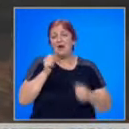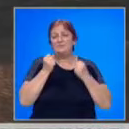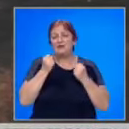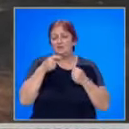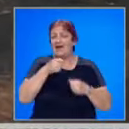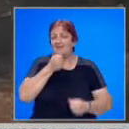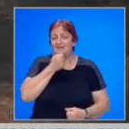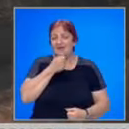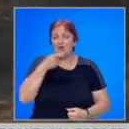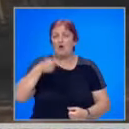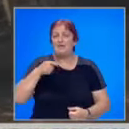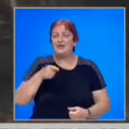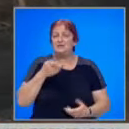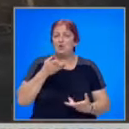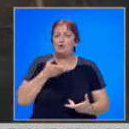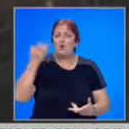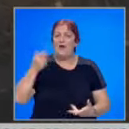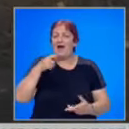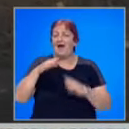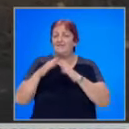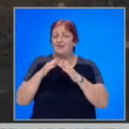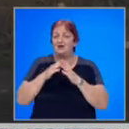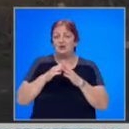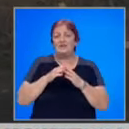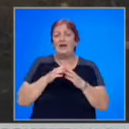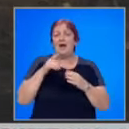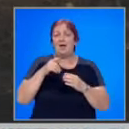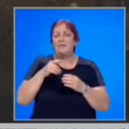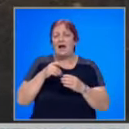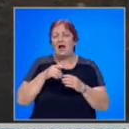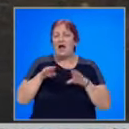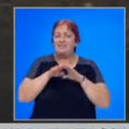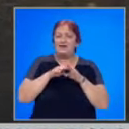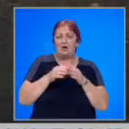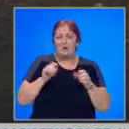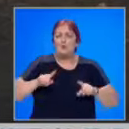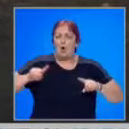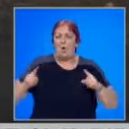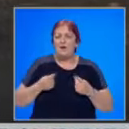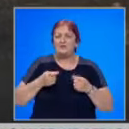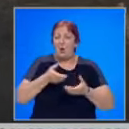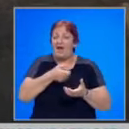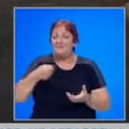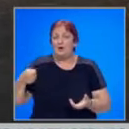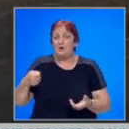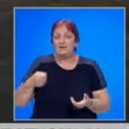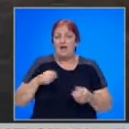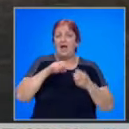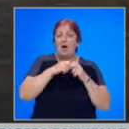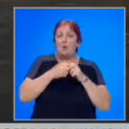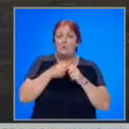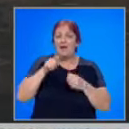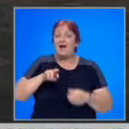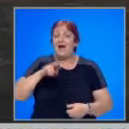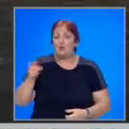тук в селото. А тези, които бяха по домовете си, бяха адекватно и много бързо евакуирани. Проблема